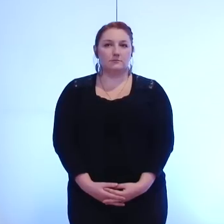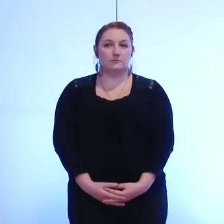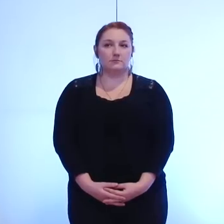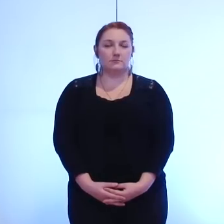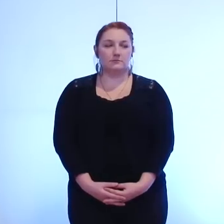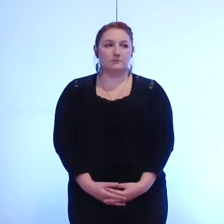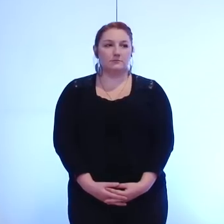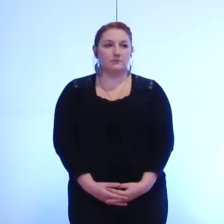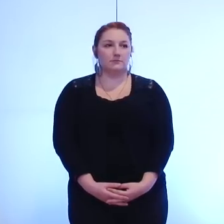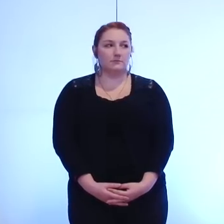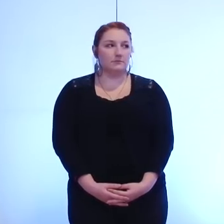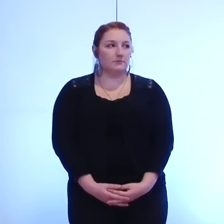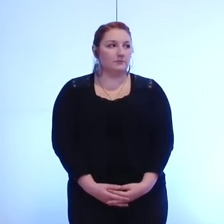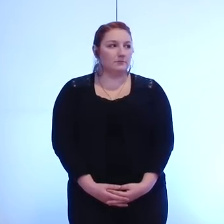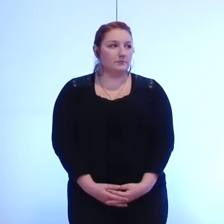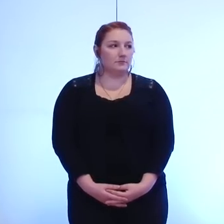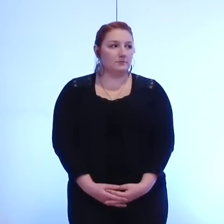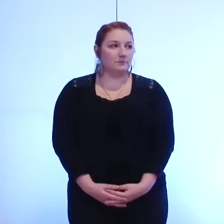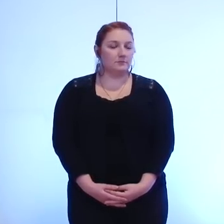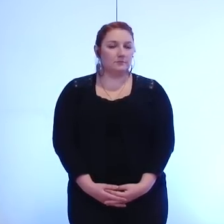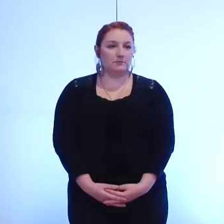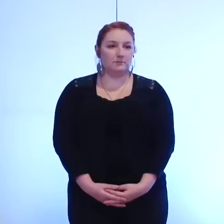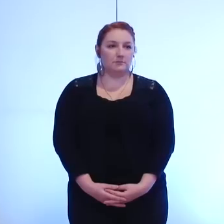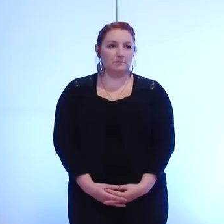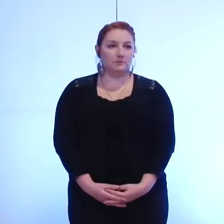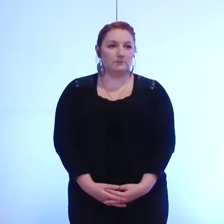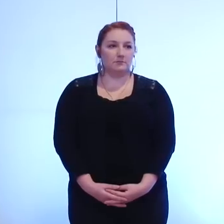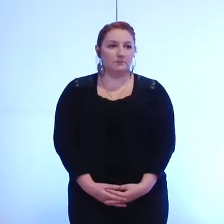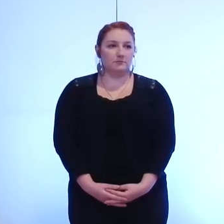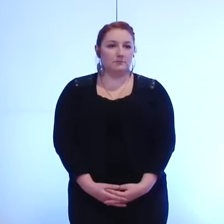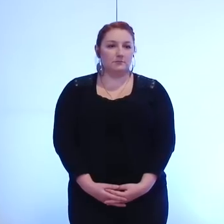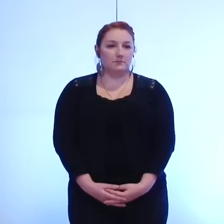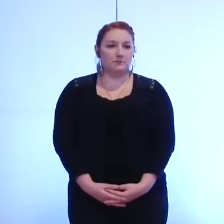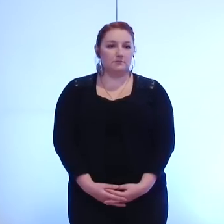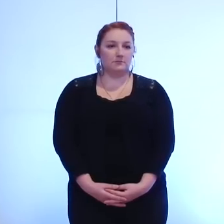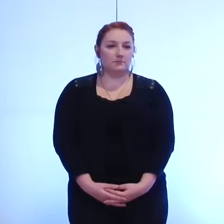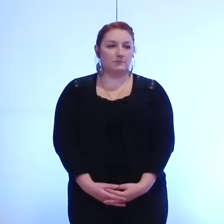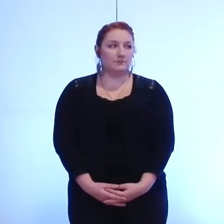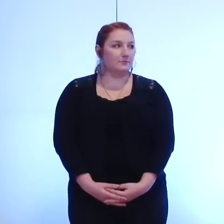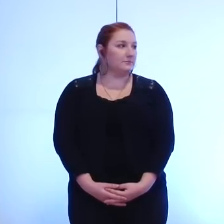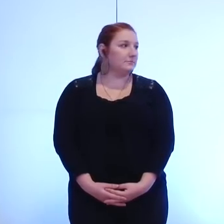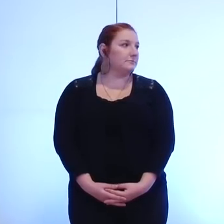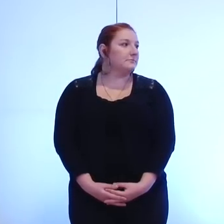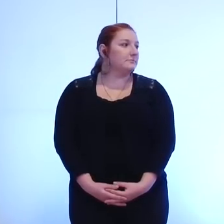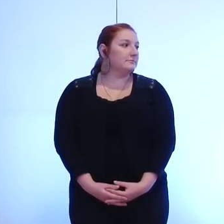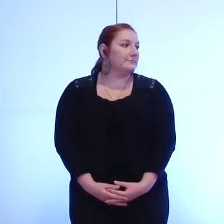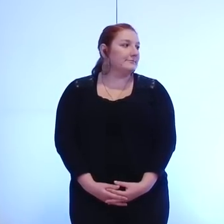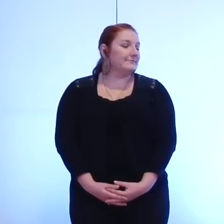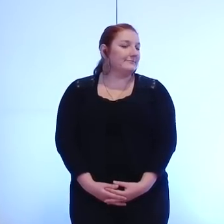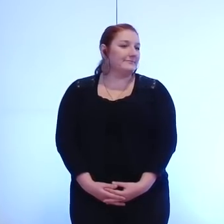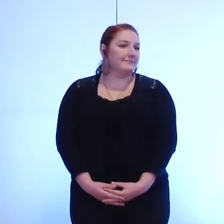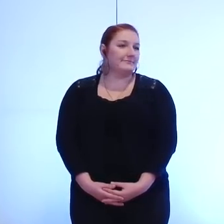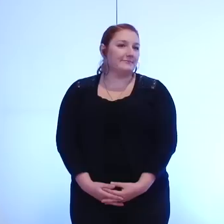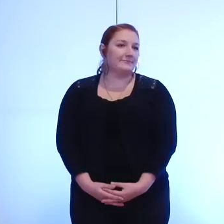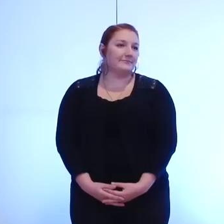Safar Jérôme, Salah Marie-José, Barbier